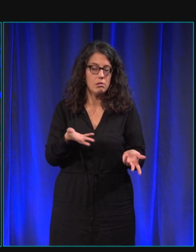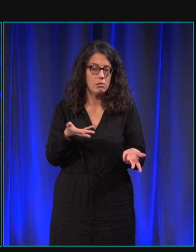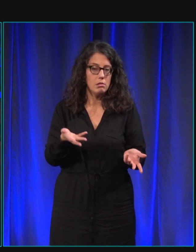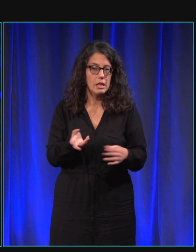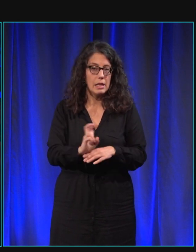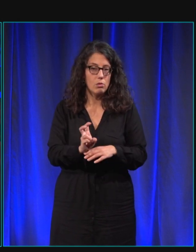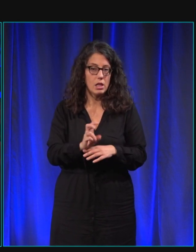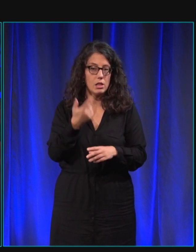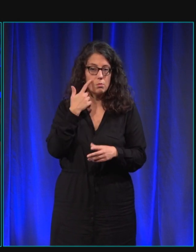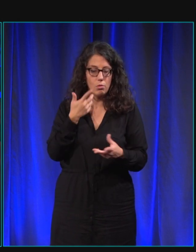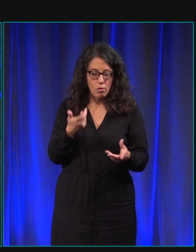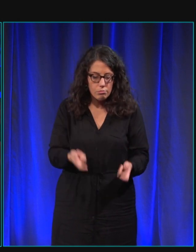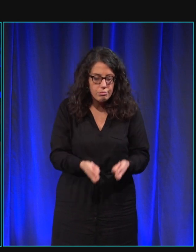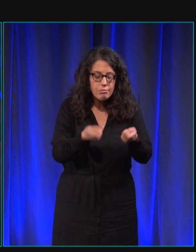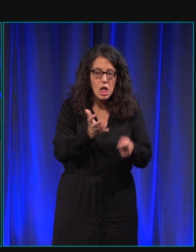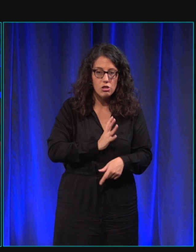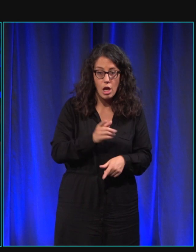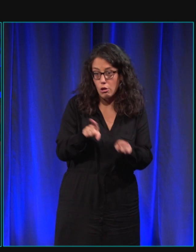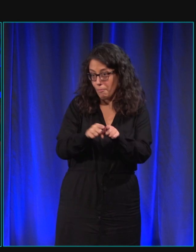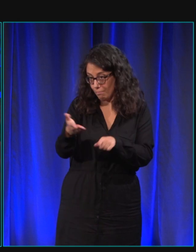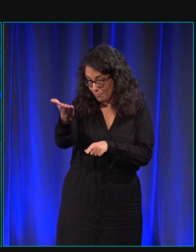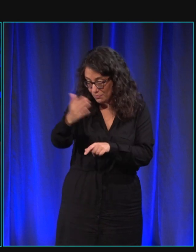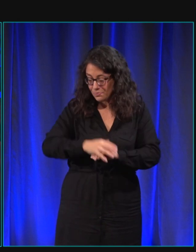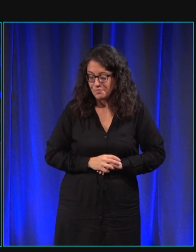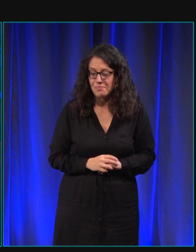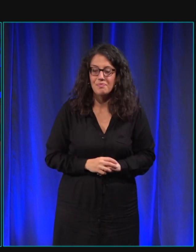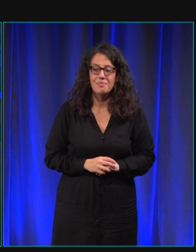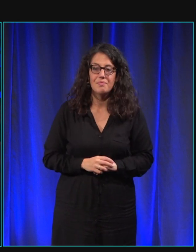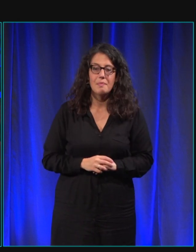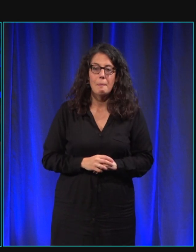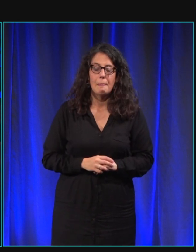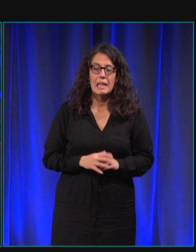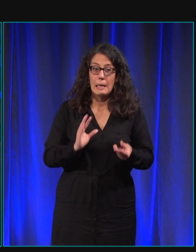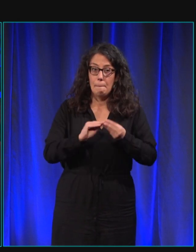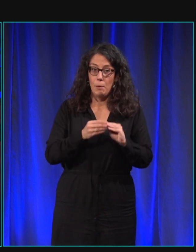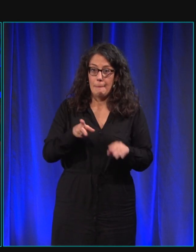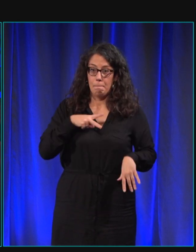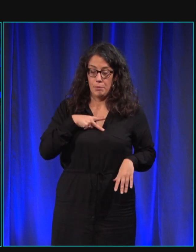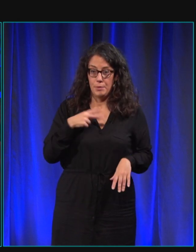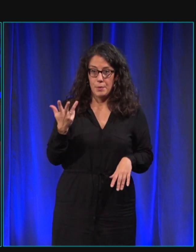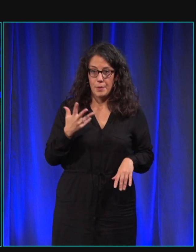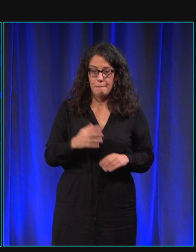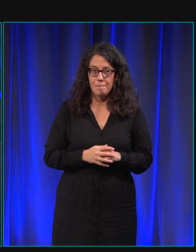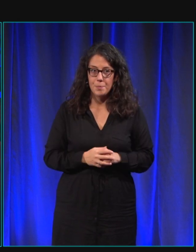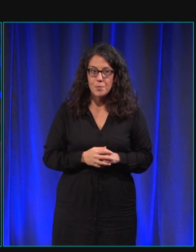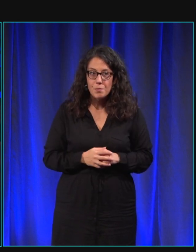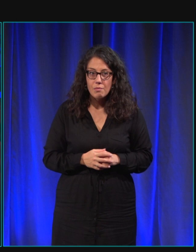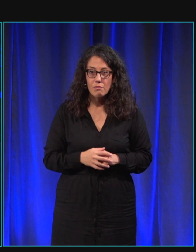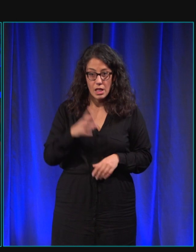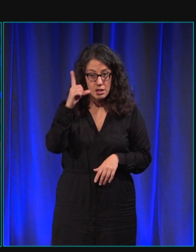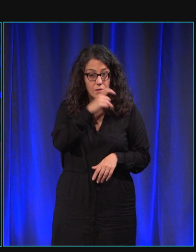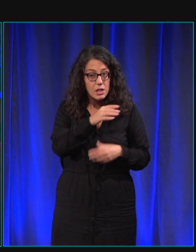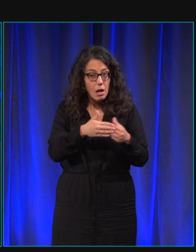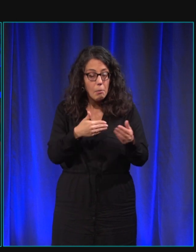gens avec des chiens donc comme vous le faites et mon problème c'est que c'est difficile d'y accéder